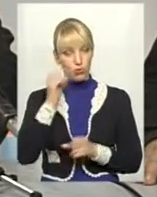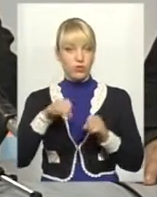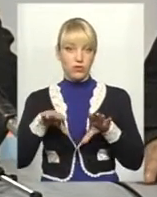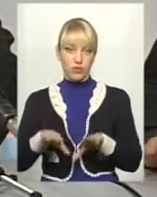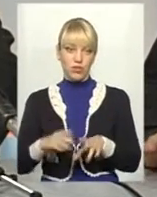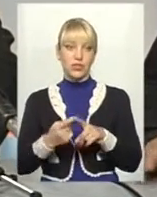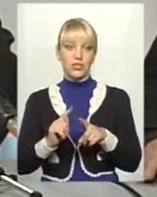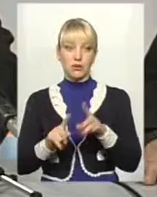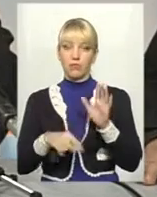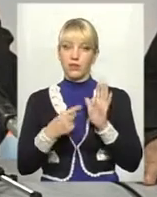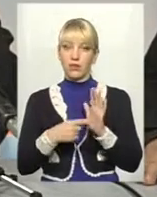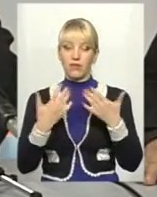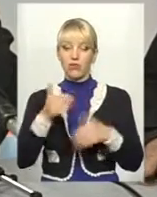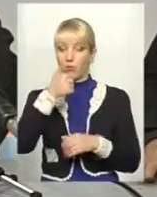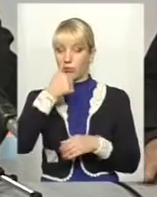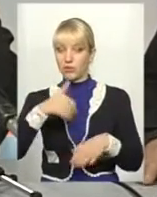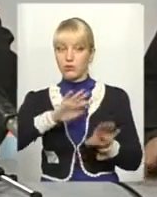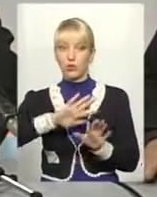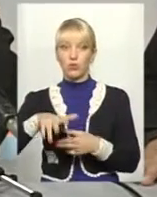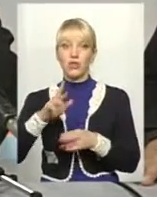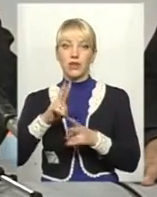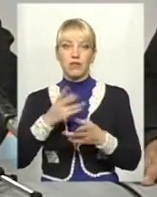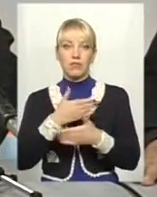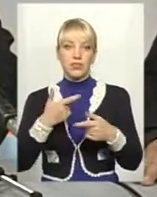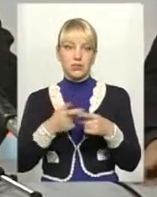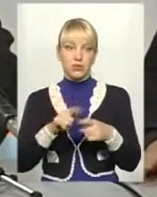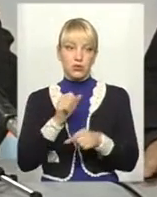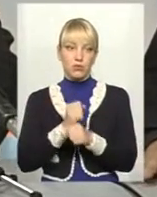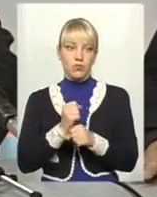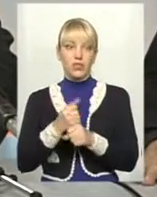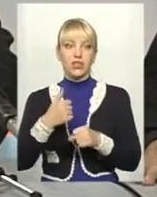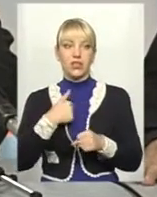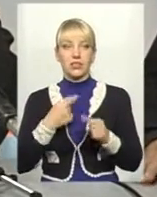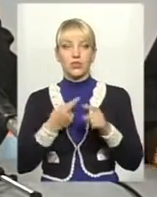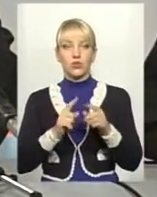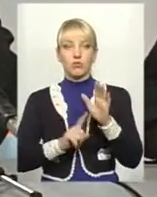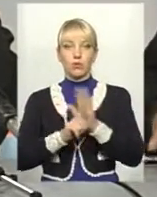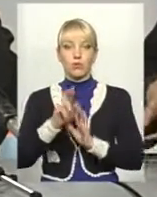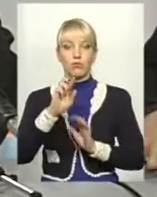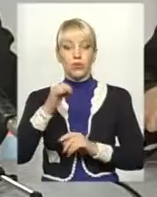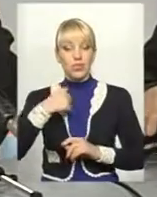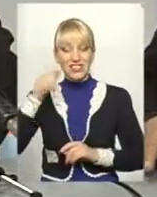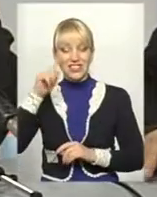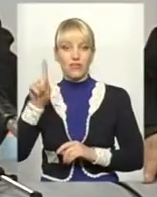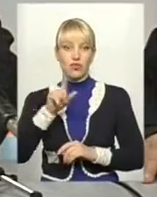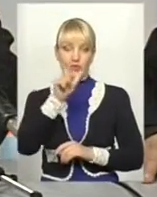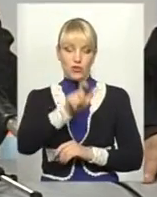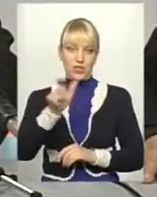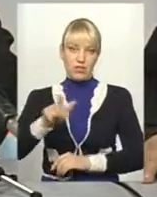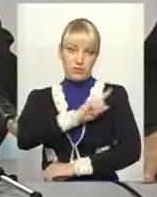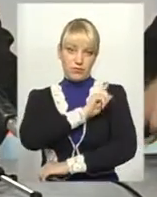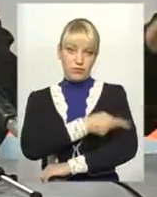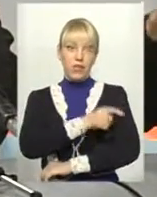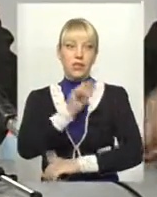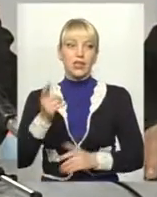питання. Уже місяць пройшло, як ми це зробили. Я з цього почав, бо я знав, що вони потужні особистості,